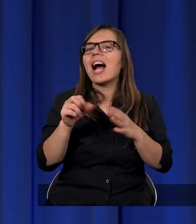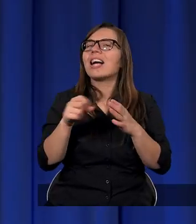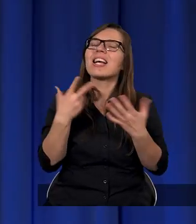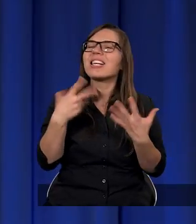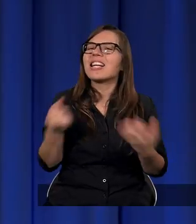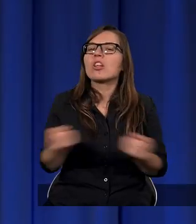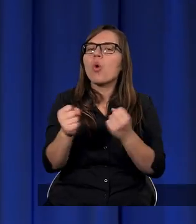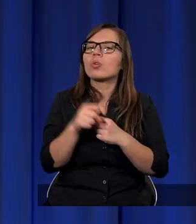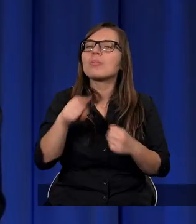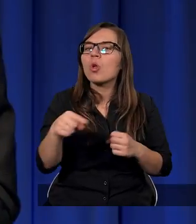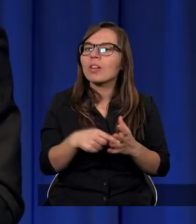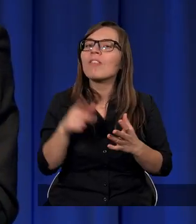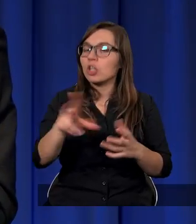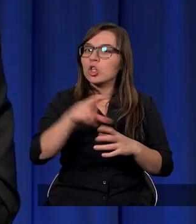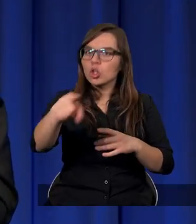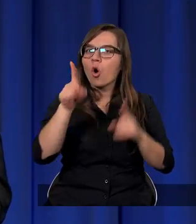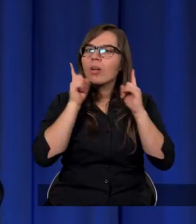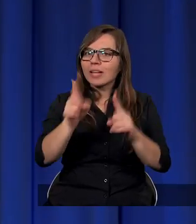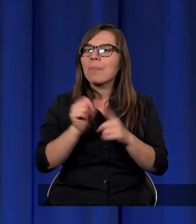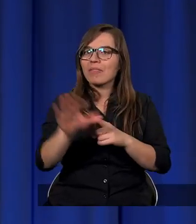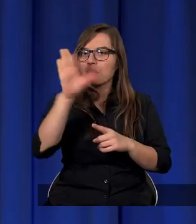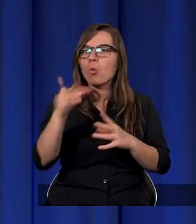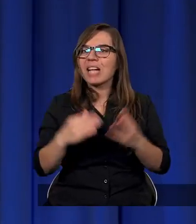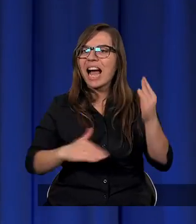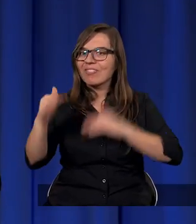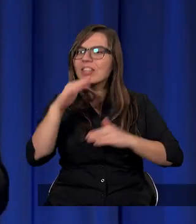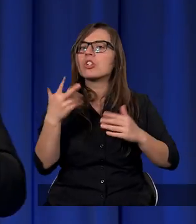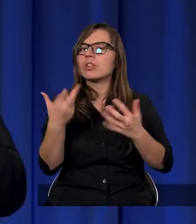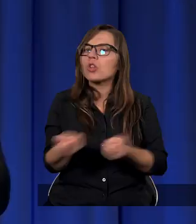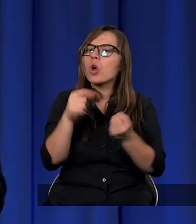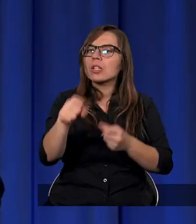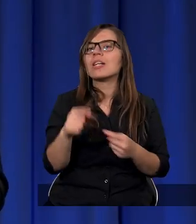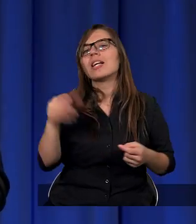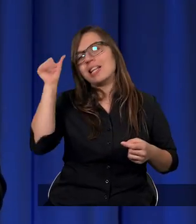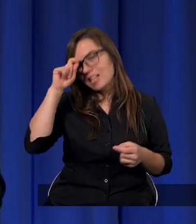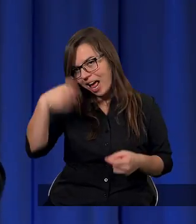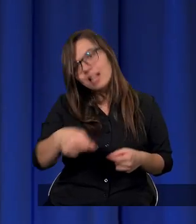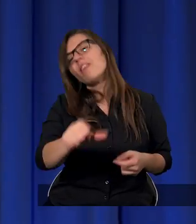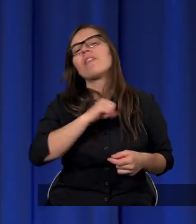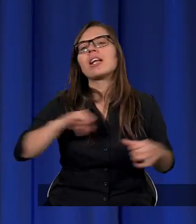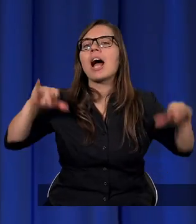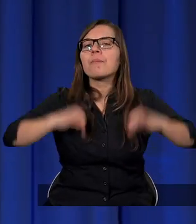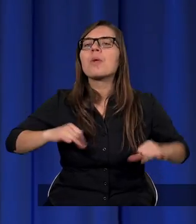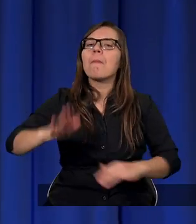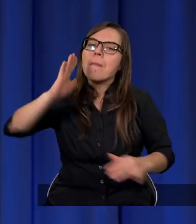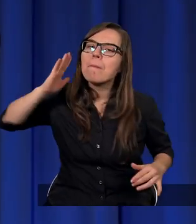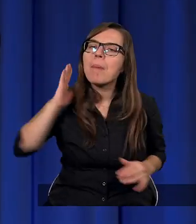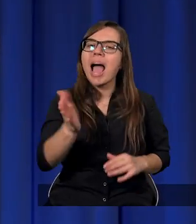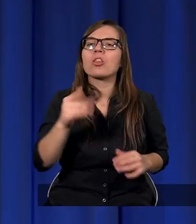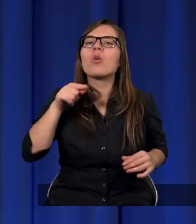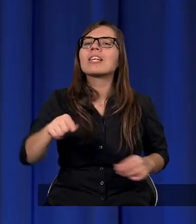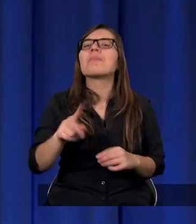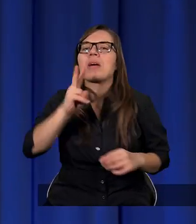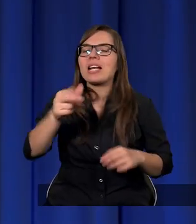doszliśmy jeszcze. Czy to jest ten Bóg Najwyższy? Widzimy, że Jezus nazywa sam siebie tym będącym, tym